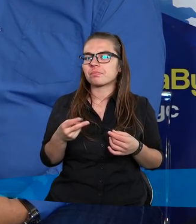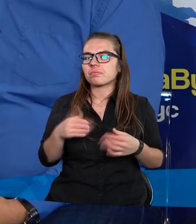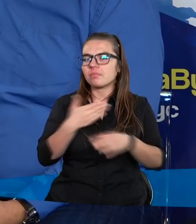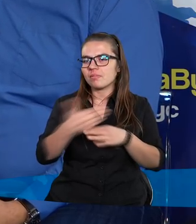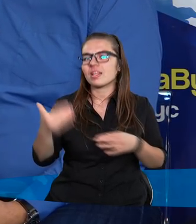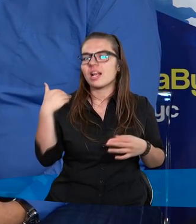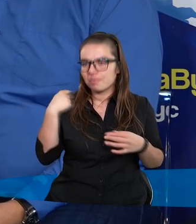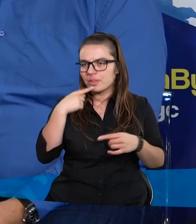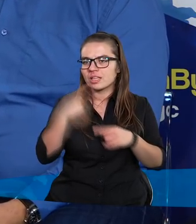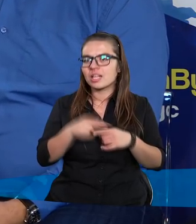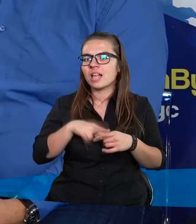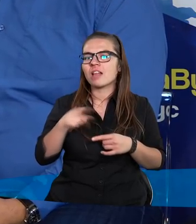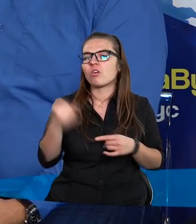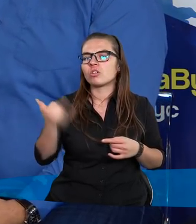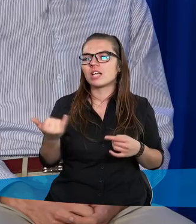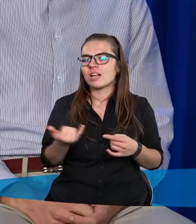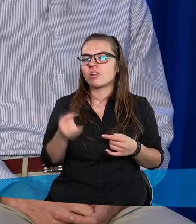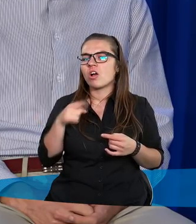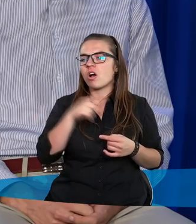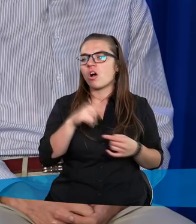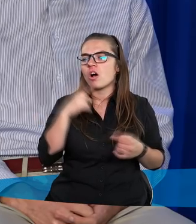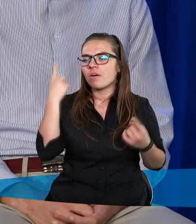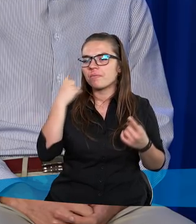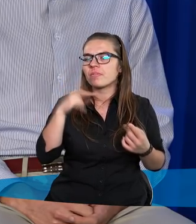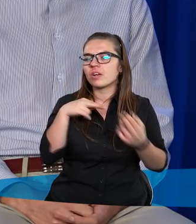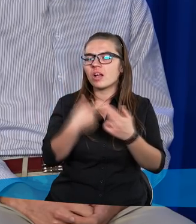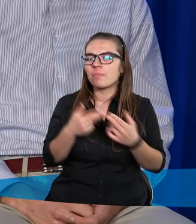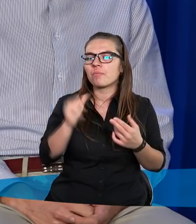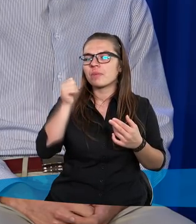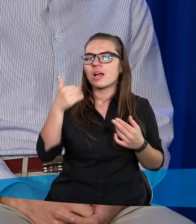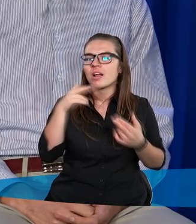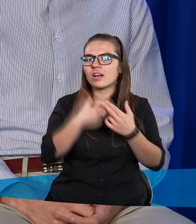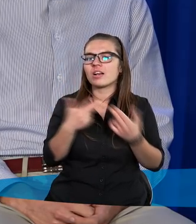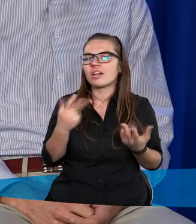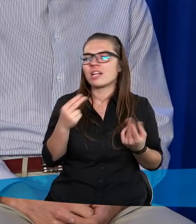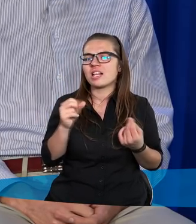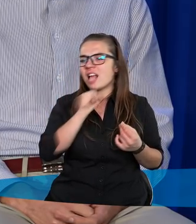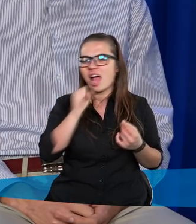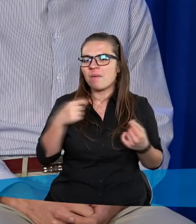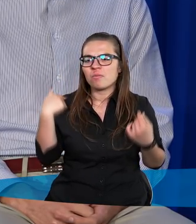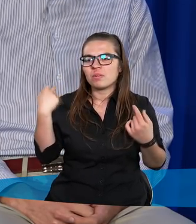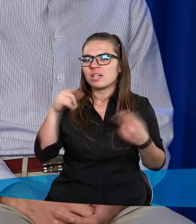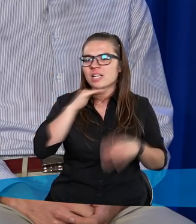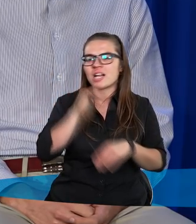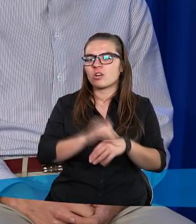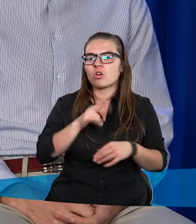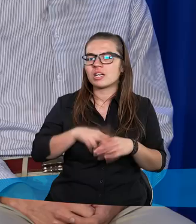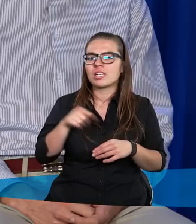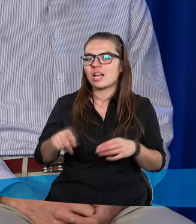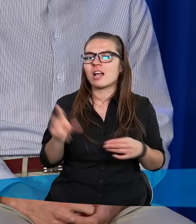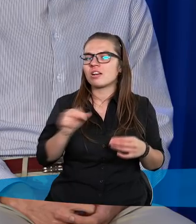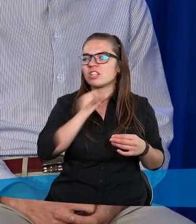dalej byście się zdecydowali na to dziecko? Oni wtedy, pierwsza ich odpowiedź była, nie, nie, absolutnie byśmy się na to nie zgodzili.